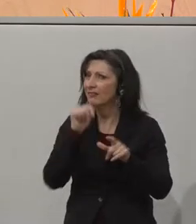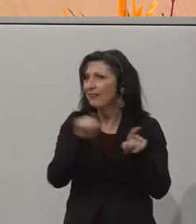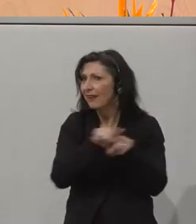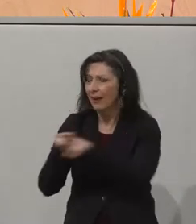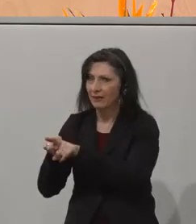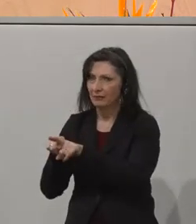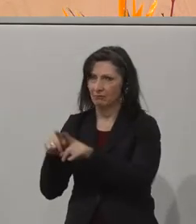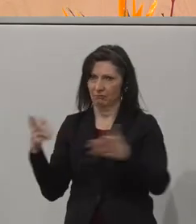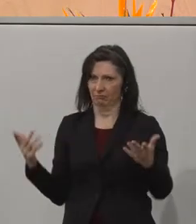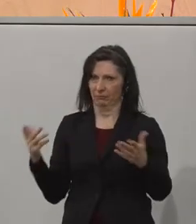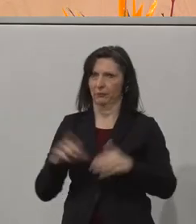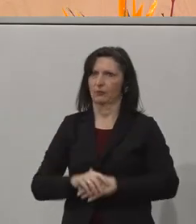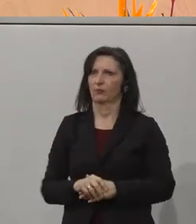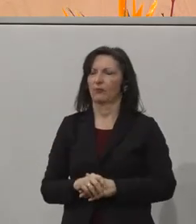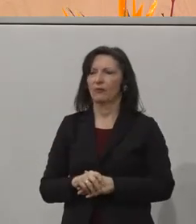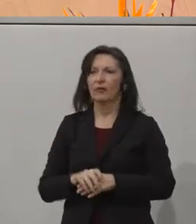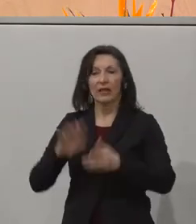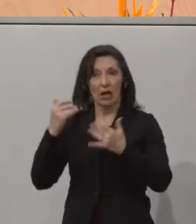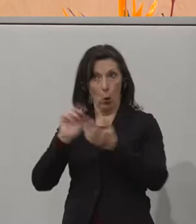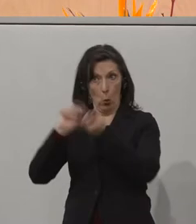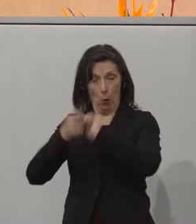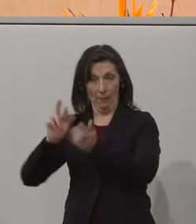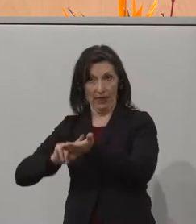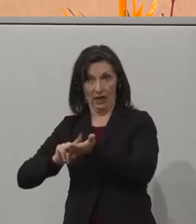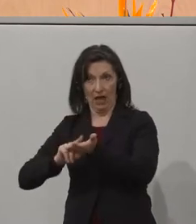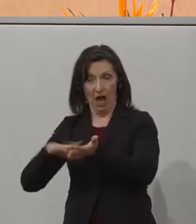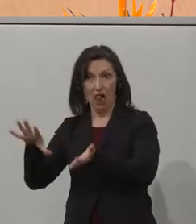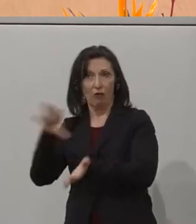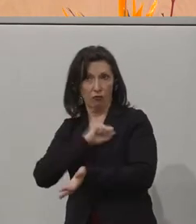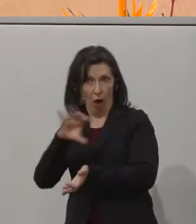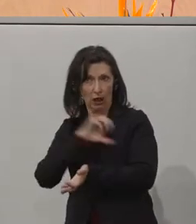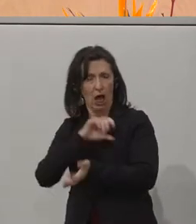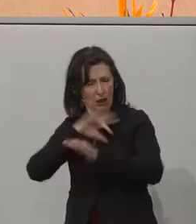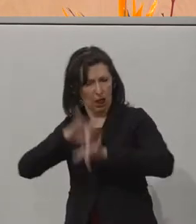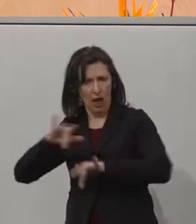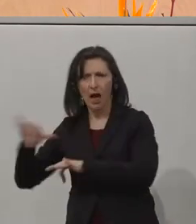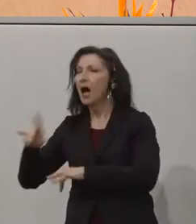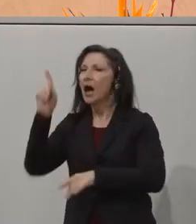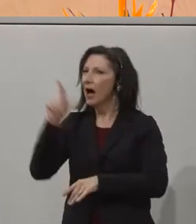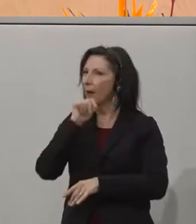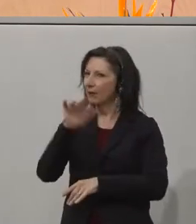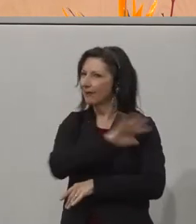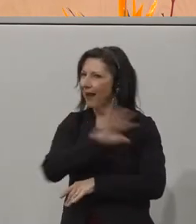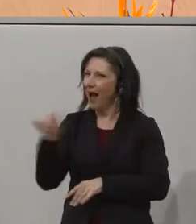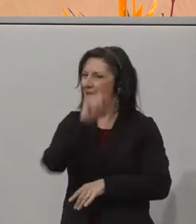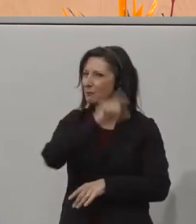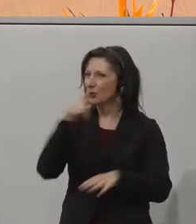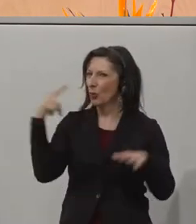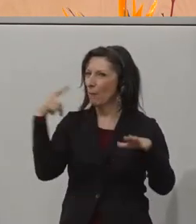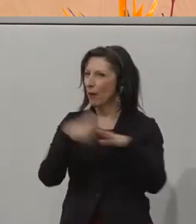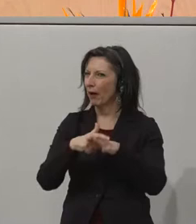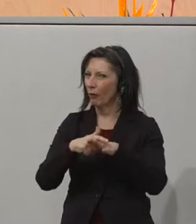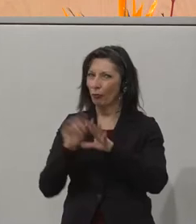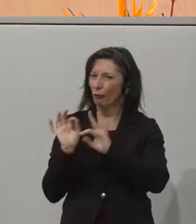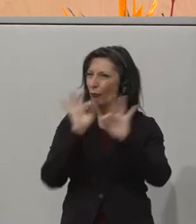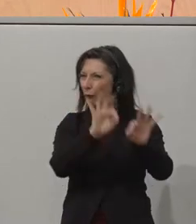Von den Vorteilen der Digitalisierung werden nicht alle Menschen mit Behinderung gleichermaßen profitieren. Das muss uns allen klar